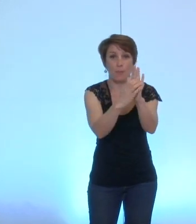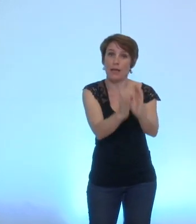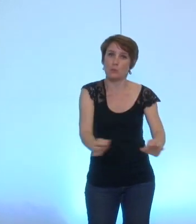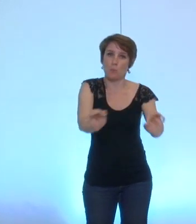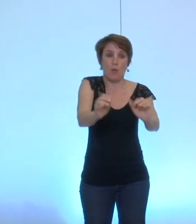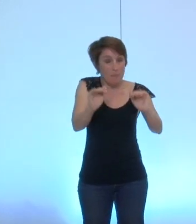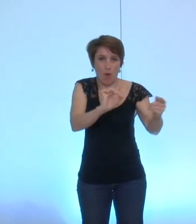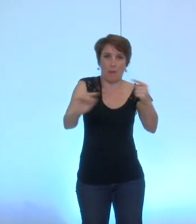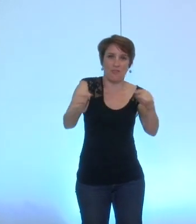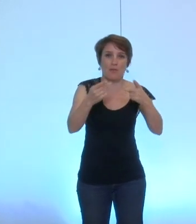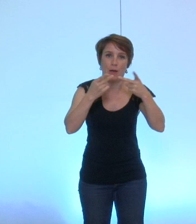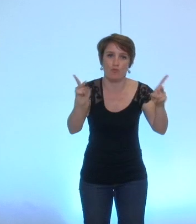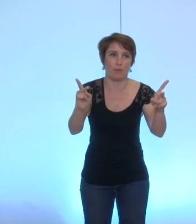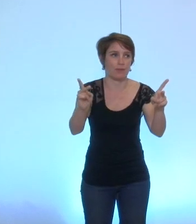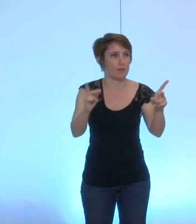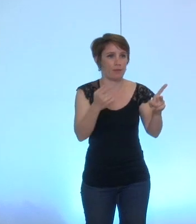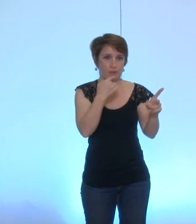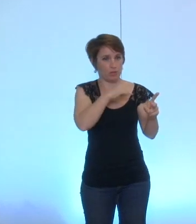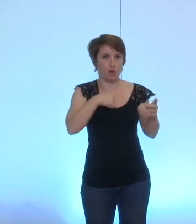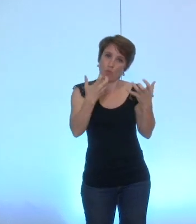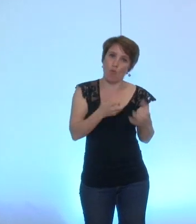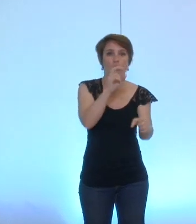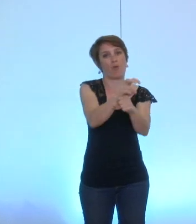donc nous souhaitons donc maintenir cet article en l'état